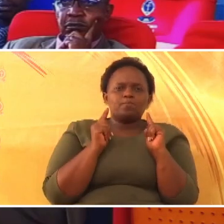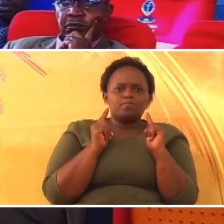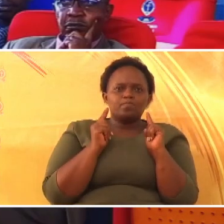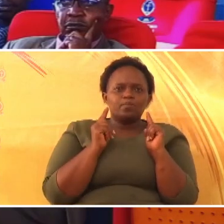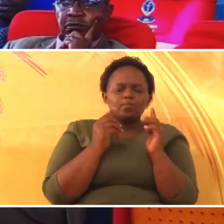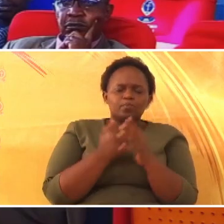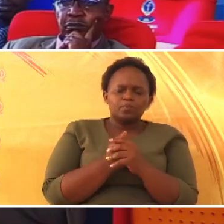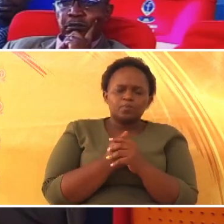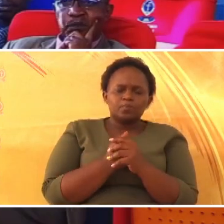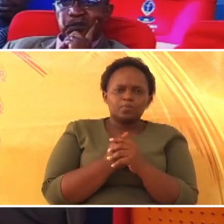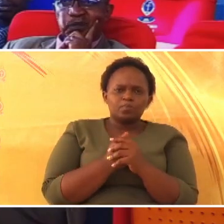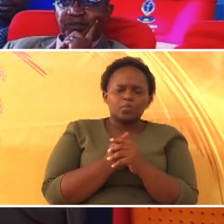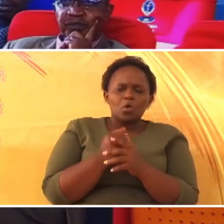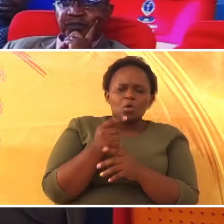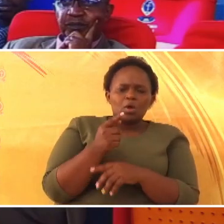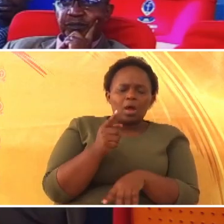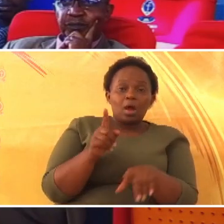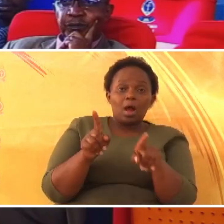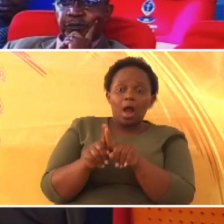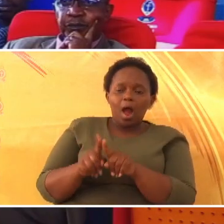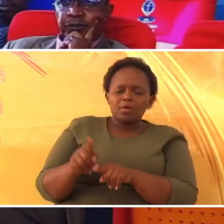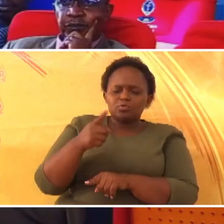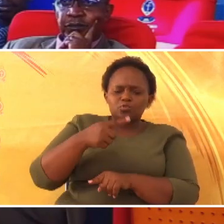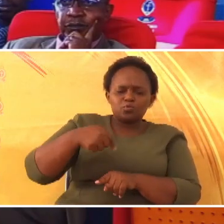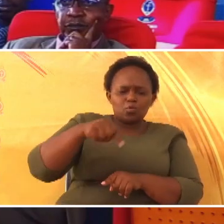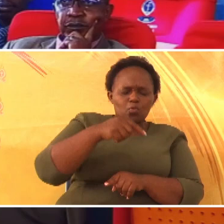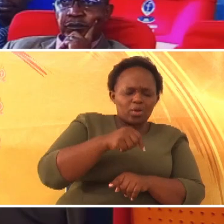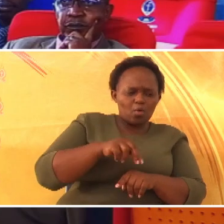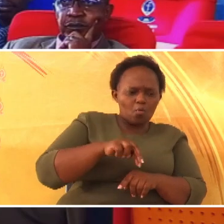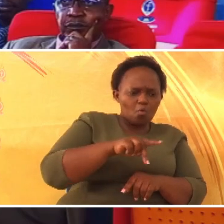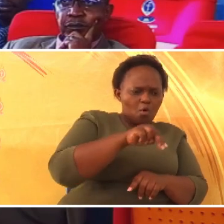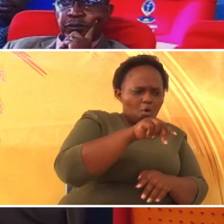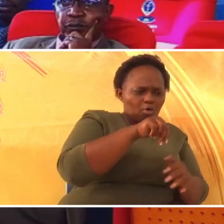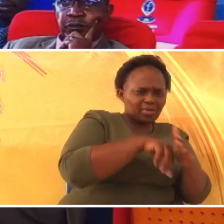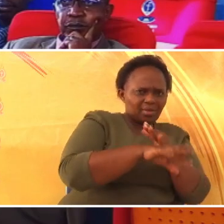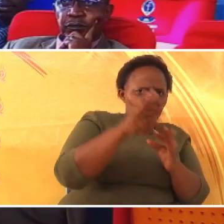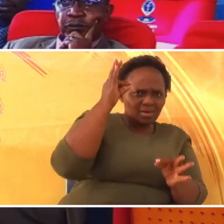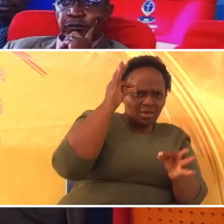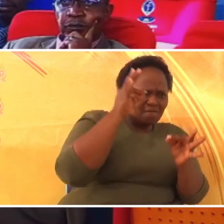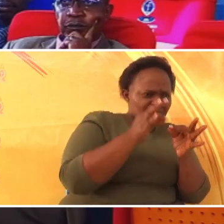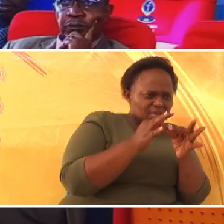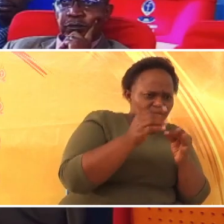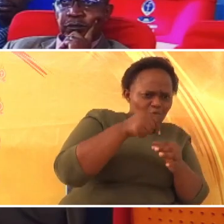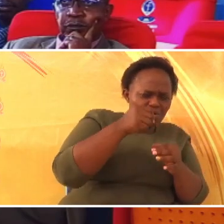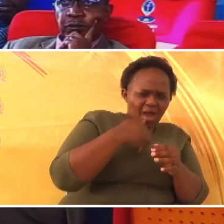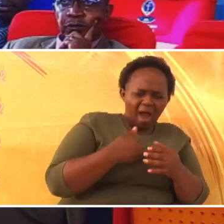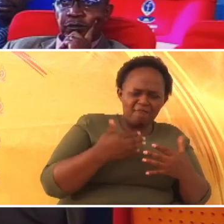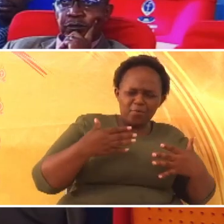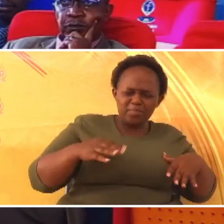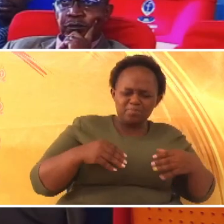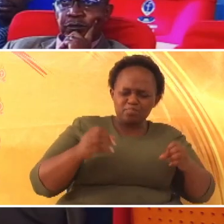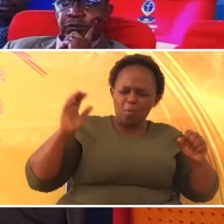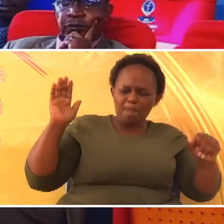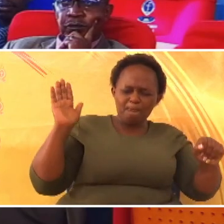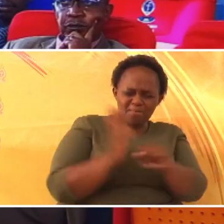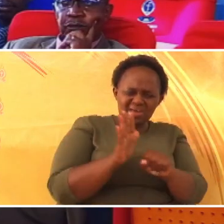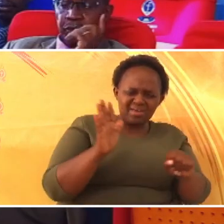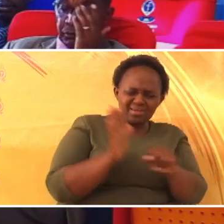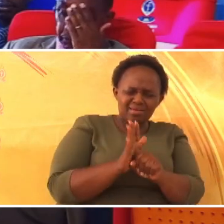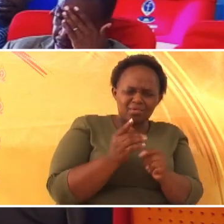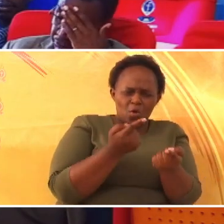tunapo kuwa na imani hii, kuna watu wengi ambao wanatuzungusha, wanatuzunguka.